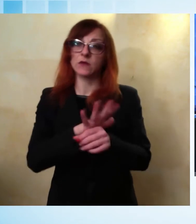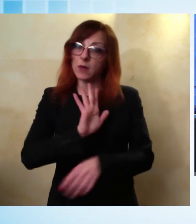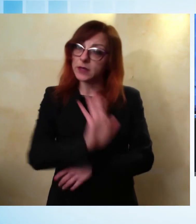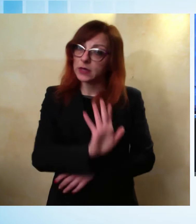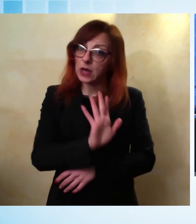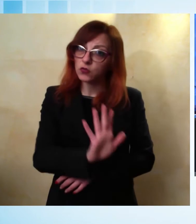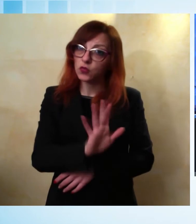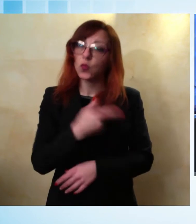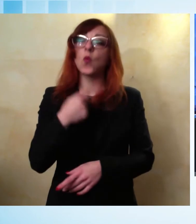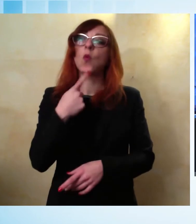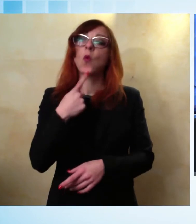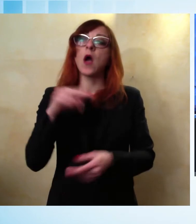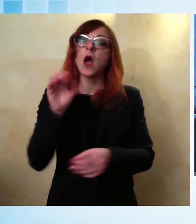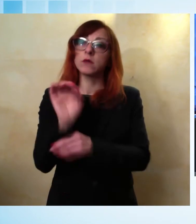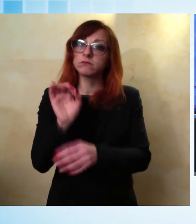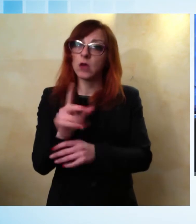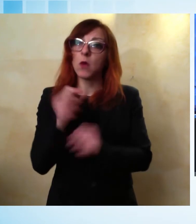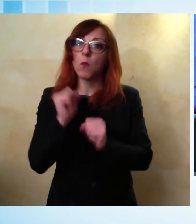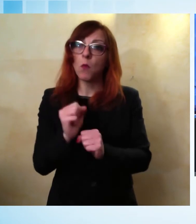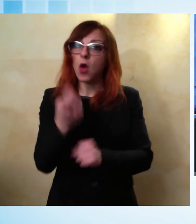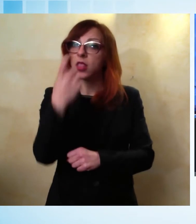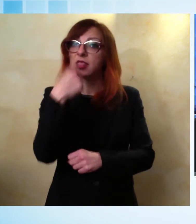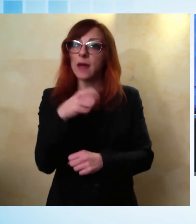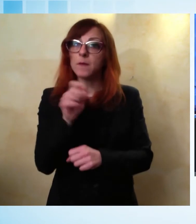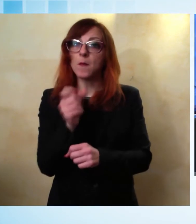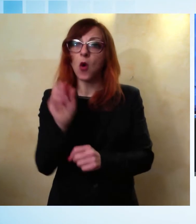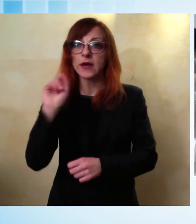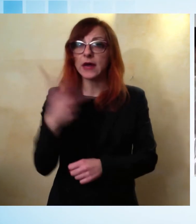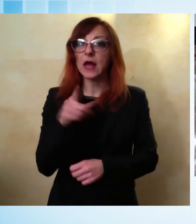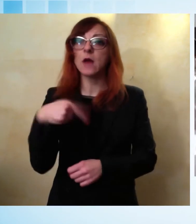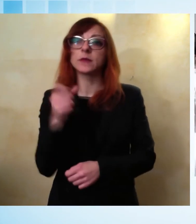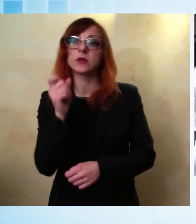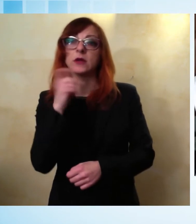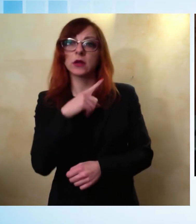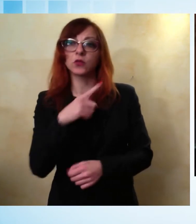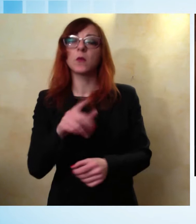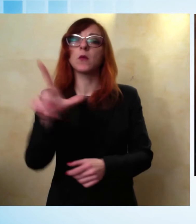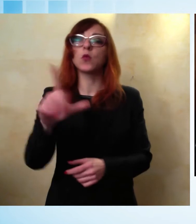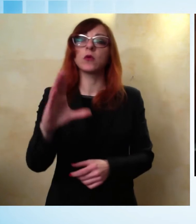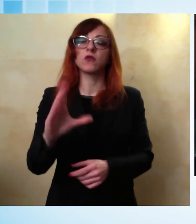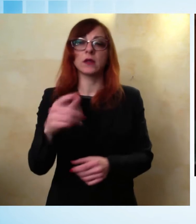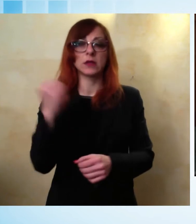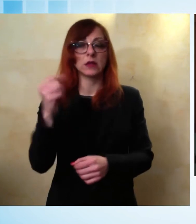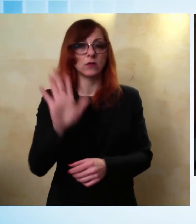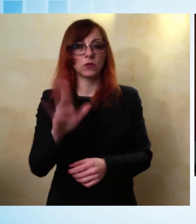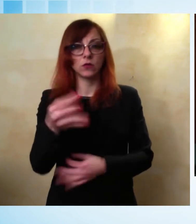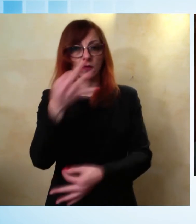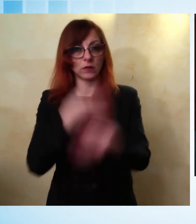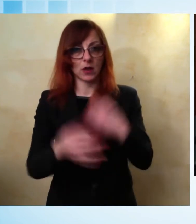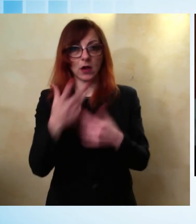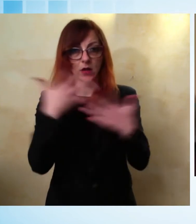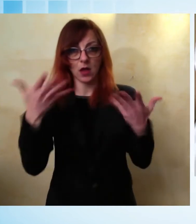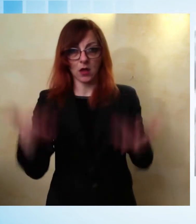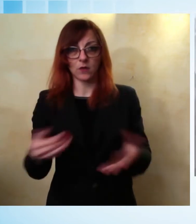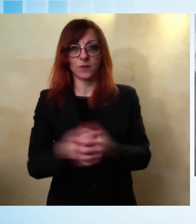e gratuiti. Ci spiega tutto Luigi Casentini. Studenti, loro familiari e personale scolastico